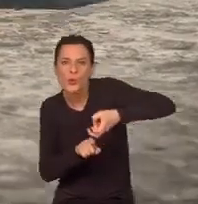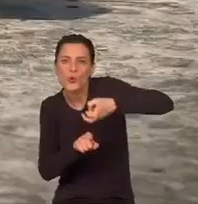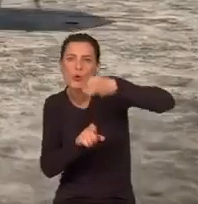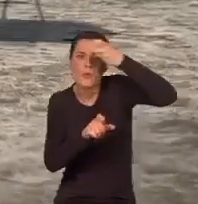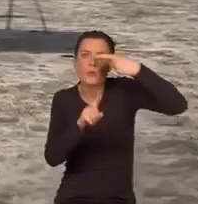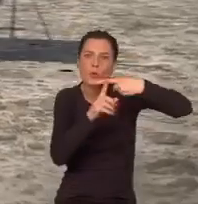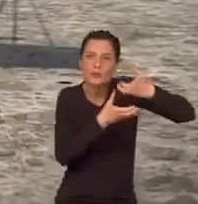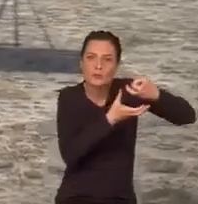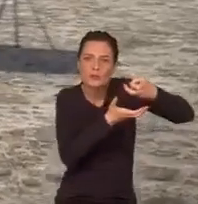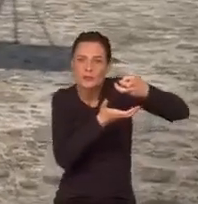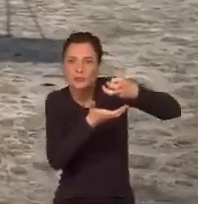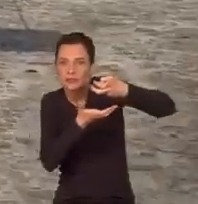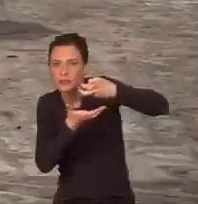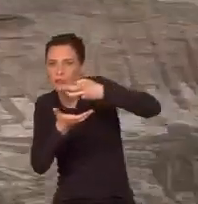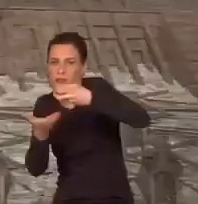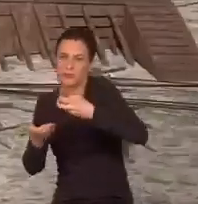środka transportu w jednym.